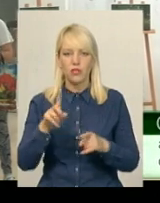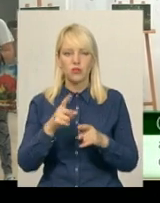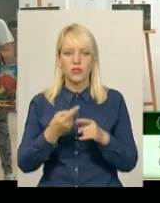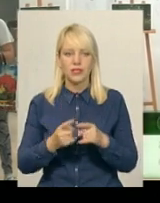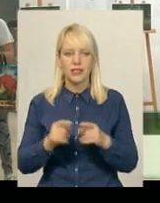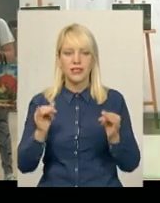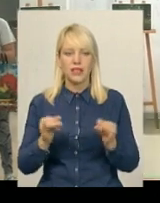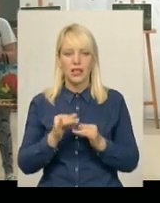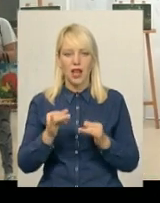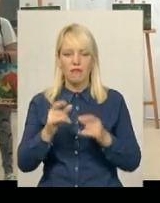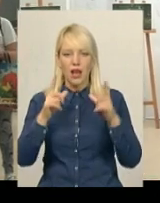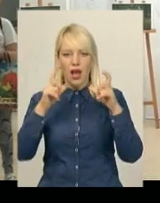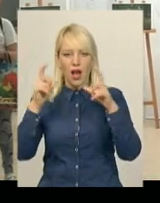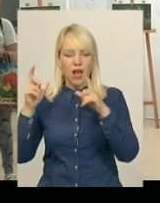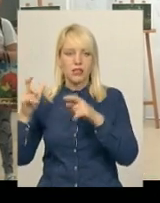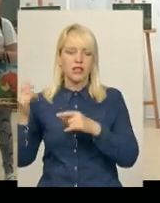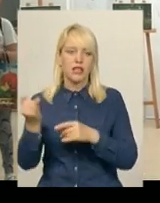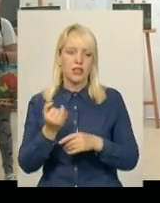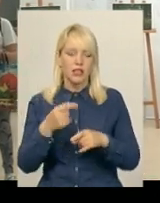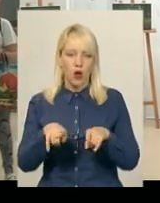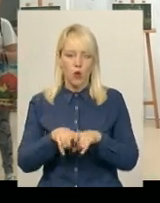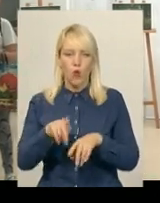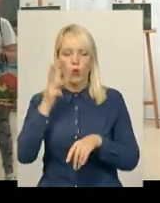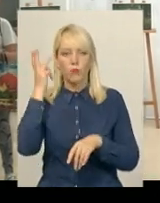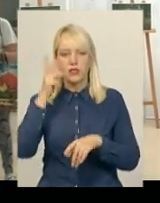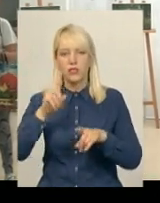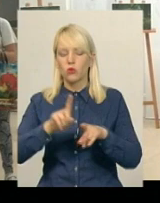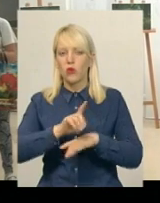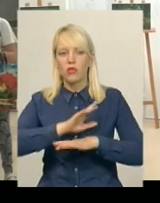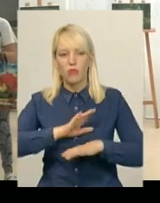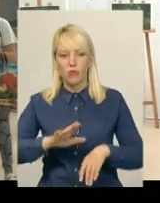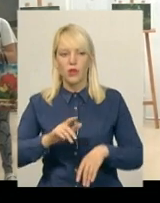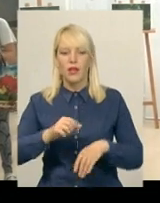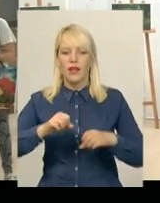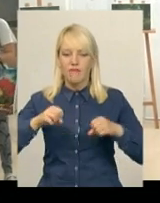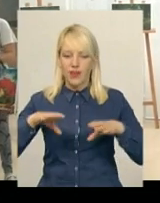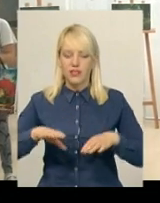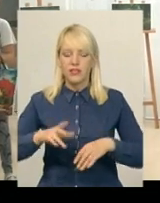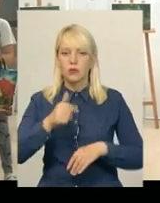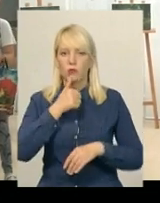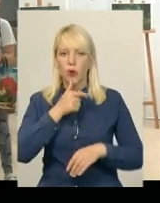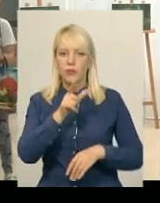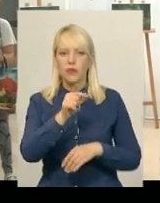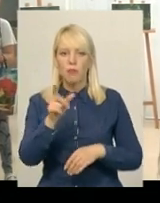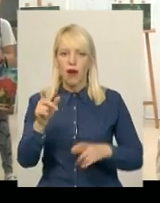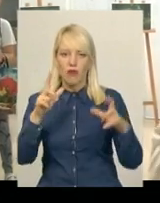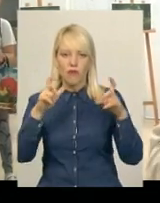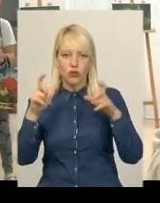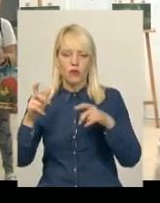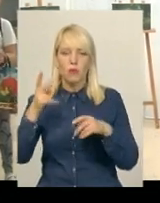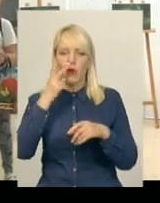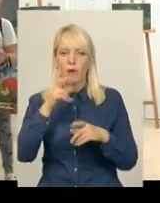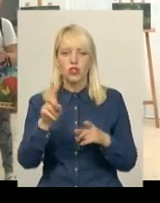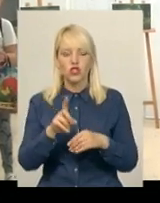картинка і такого в Хмельницькому точно не було. Вирішив спробувати деякі пари фотографувати і побачив в той момент, що вони схожі, але